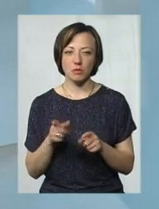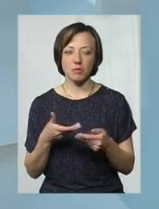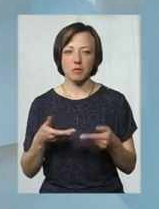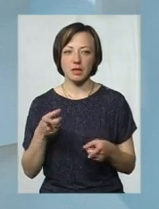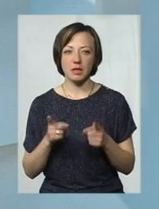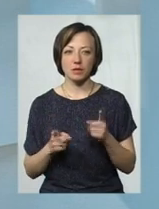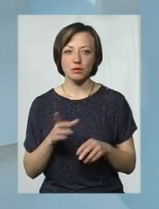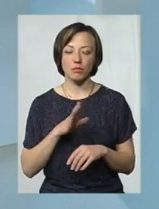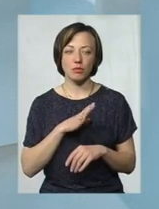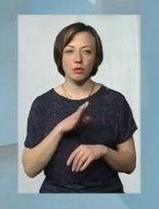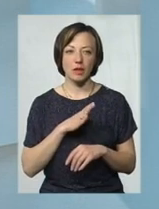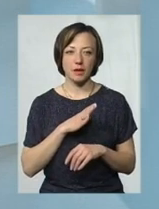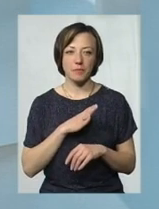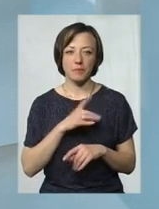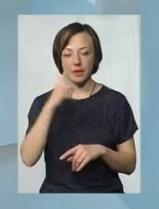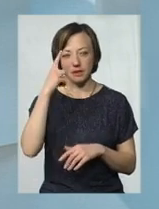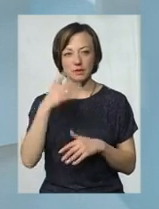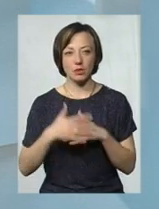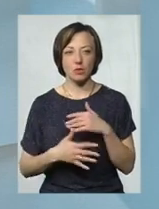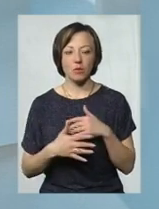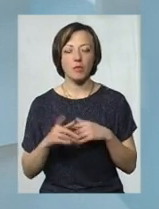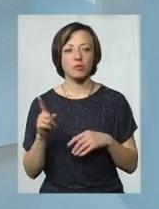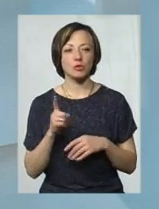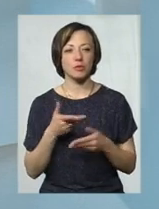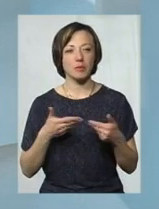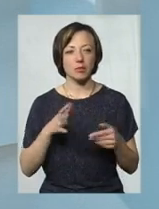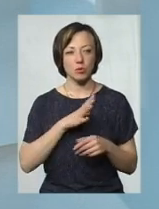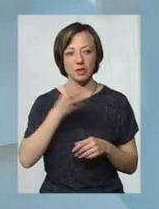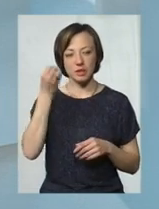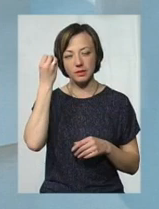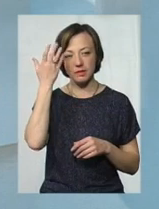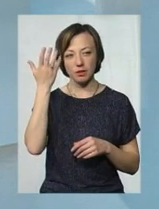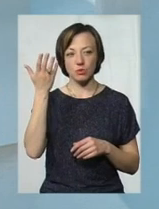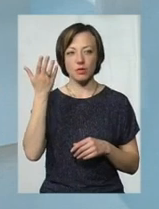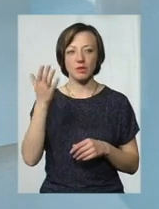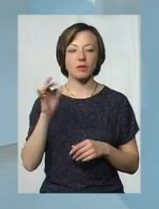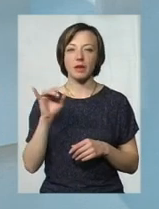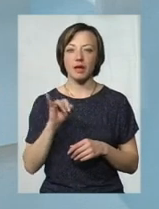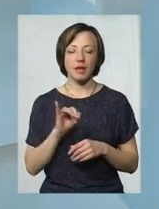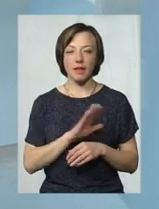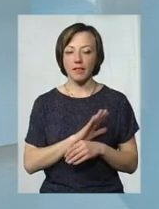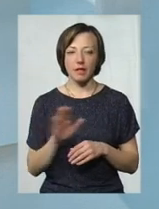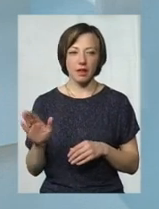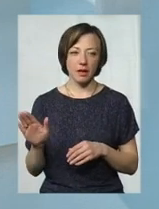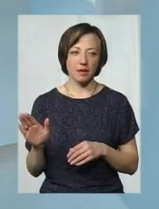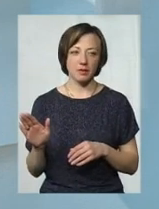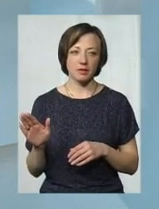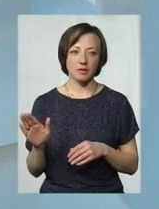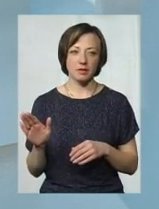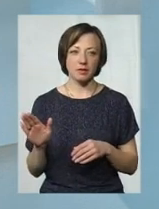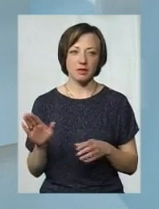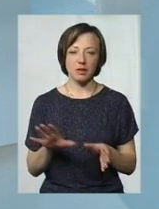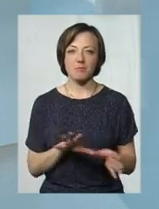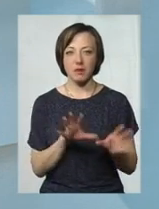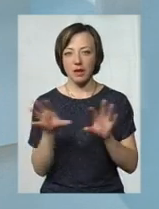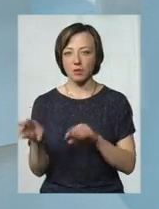дійсно були свідомими, щоб ми були цивілізованими, і не переносити, вибачте за слово,